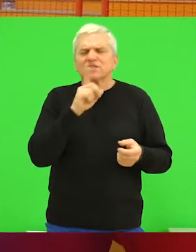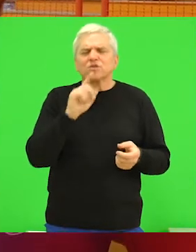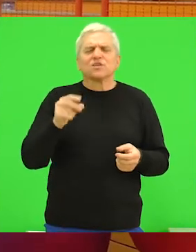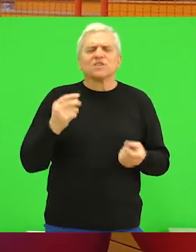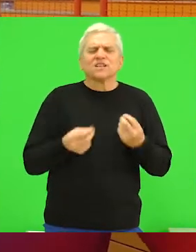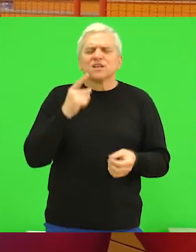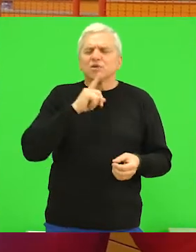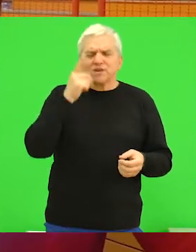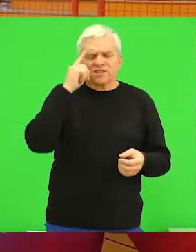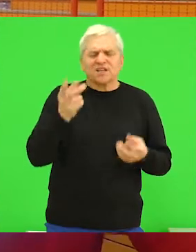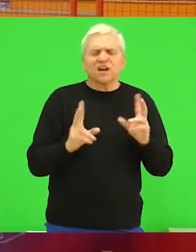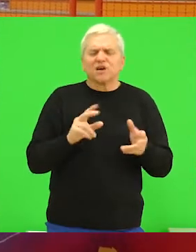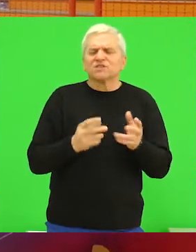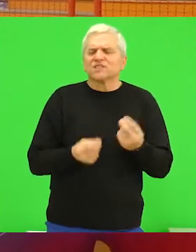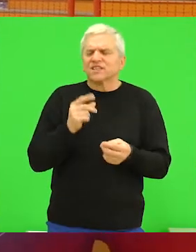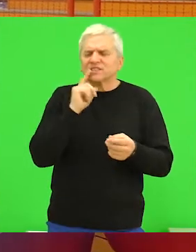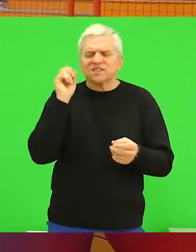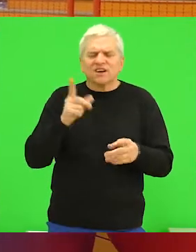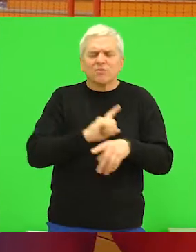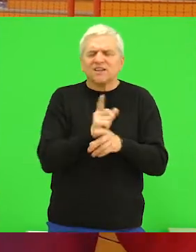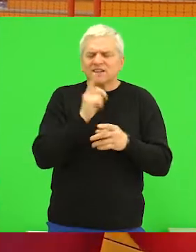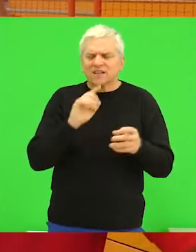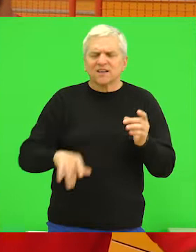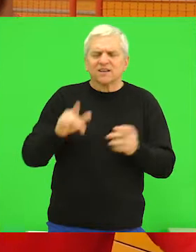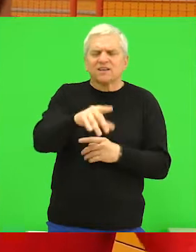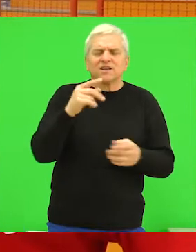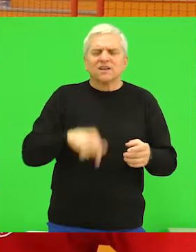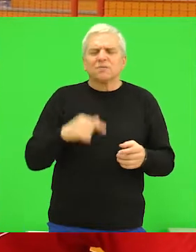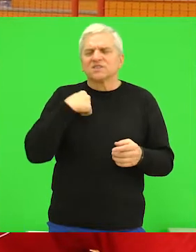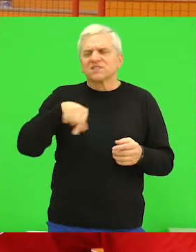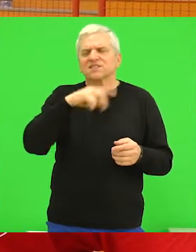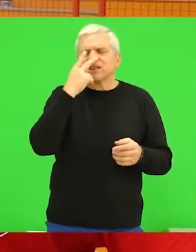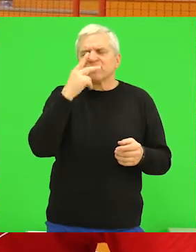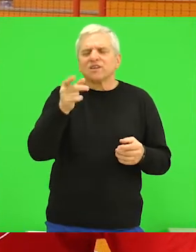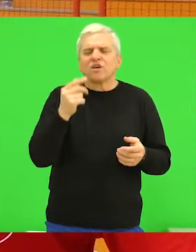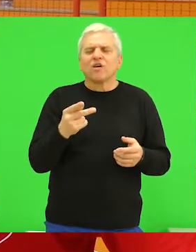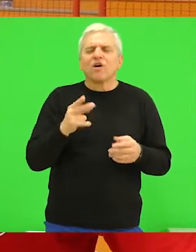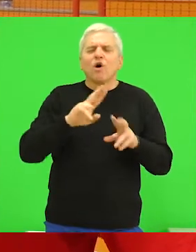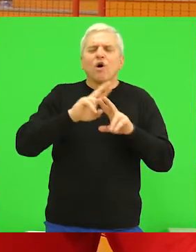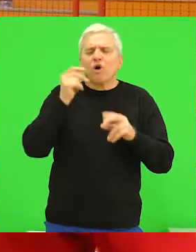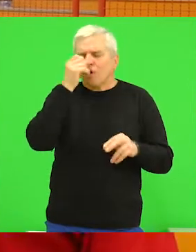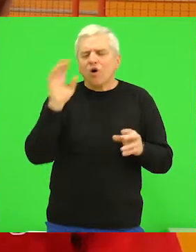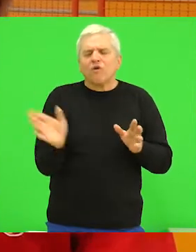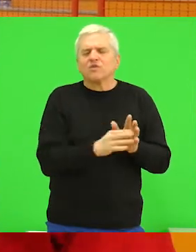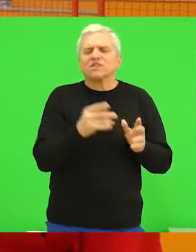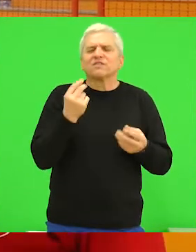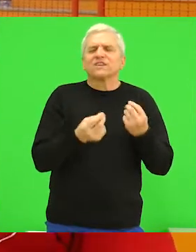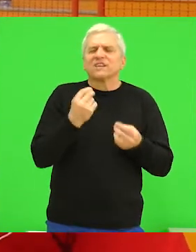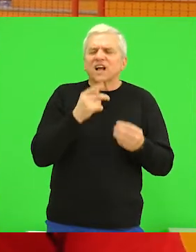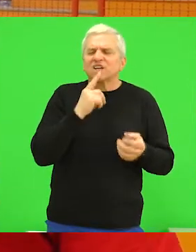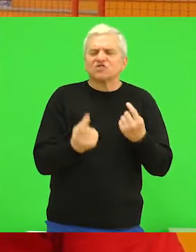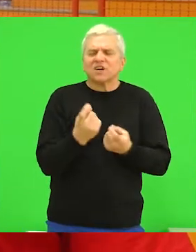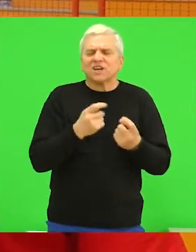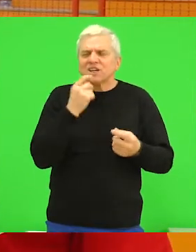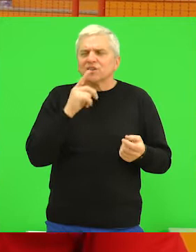igrača koji su stariji, znaju tačno igraju šablonski, znaju gdje su u svakom trenutku, a eto nama se vidjelo odsustno par ključnih igrača koji prave tu razliku kod nas